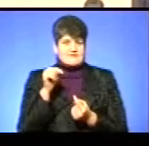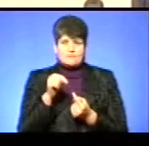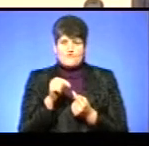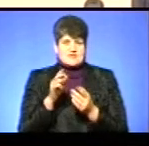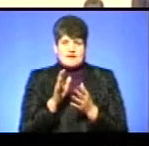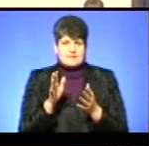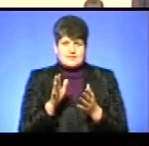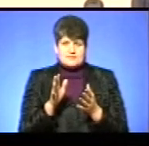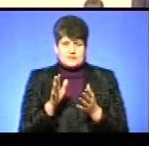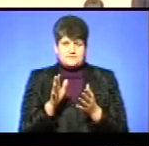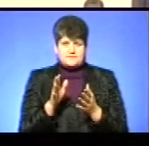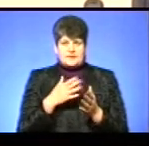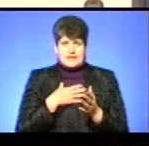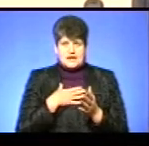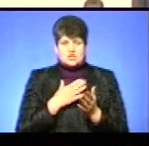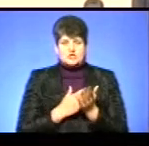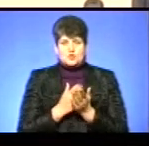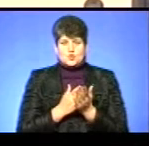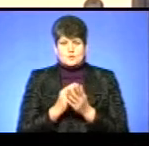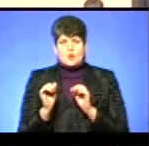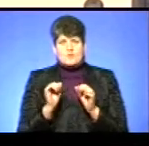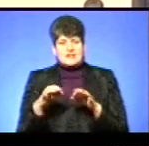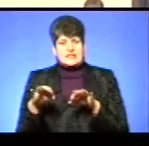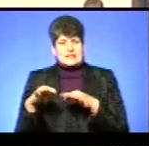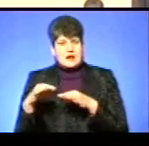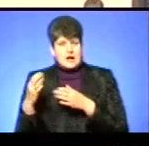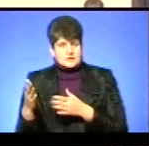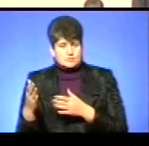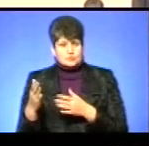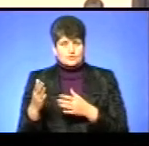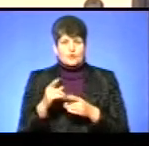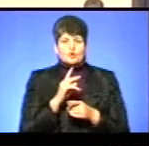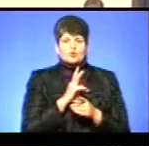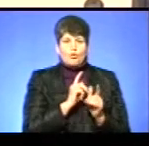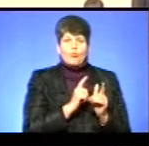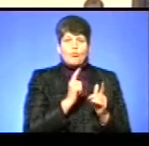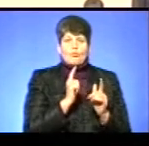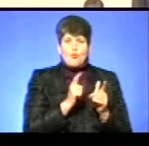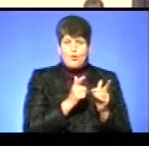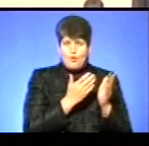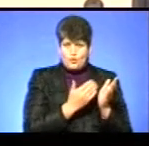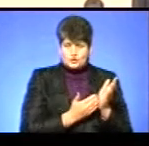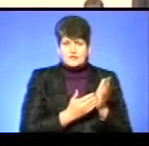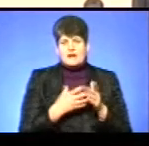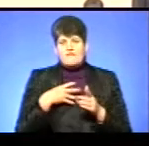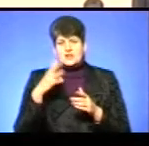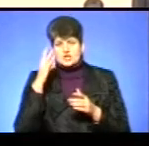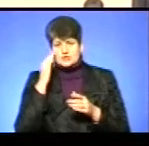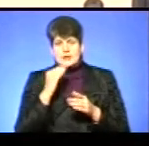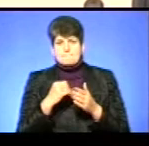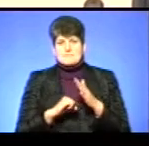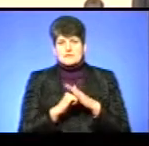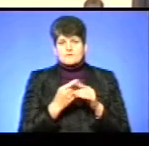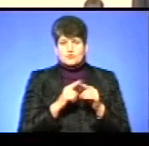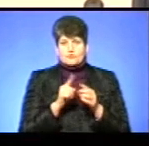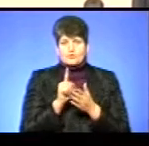ми, тобто наші служби, управління транспорту, там ті, хто погодював, Я вважаю, що на підставі цього вони повинні